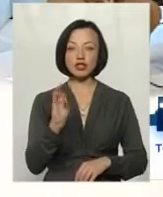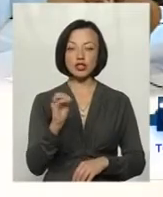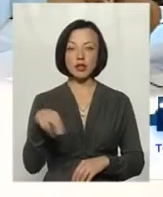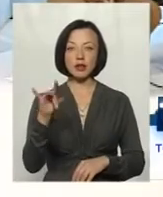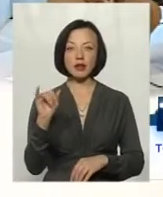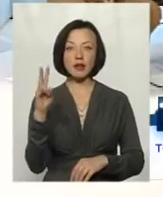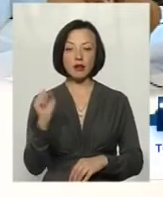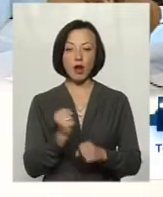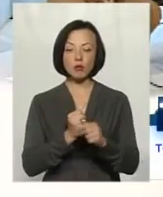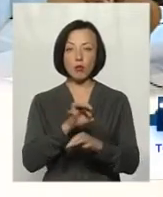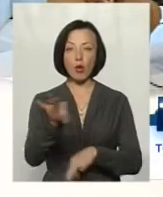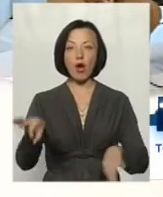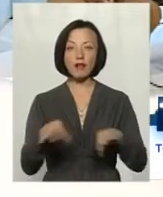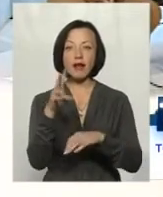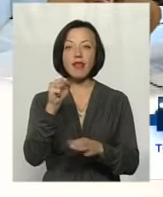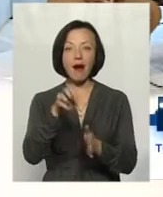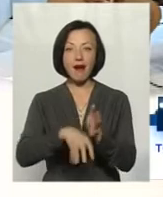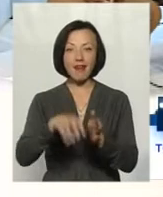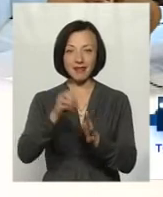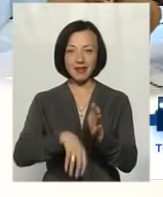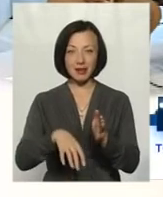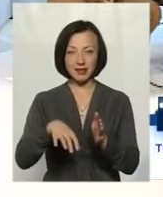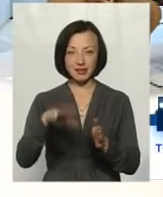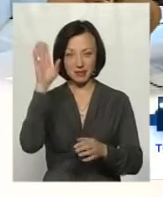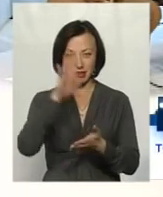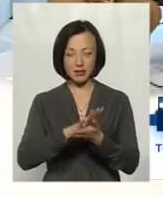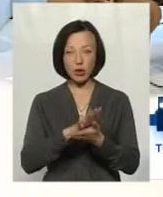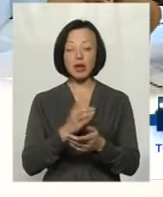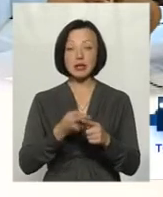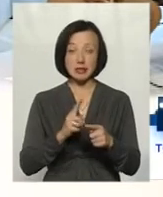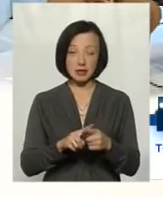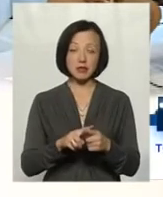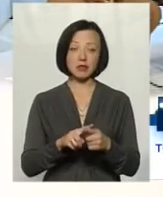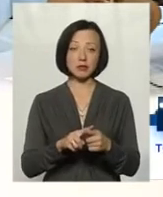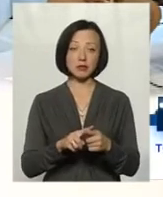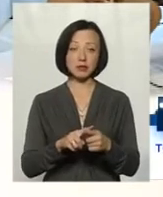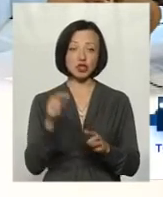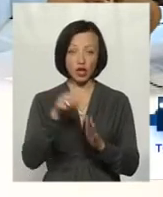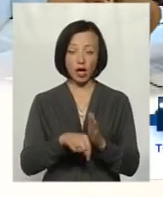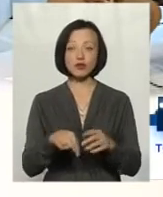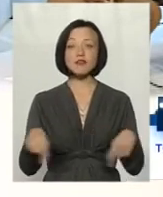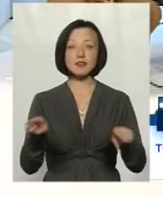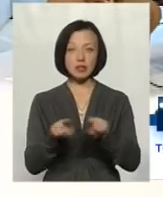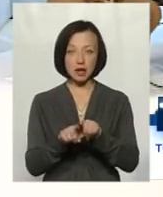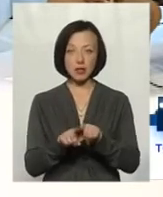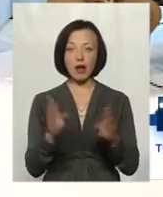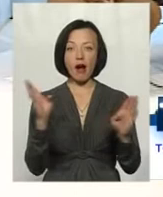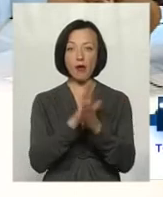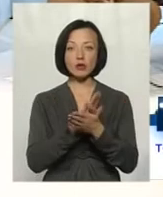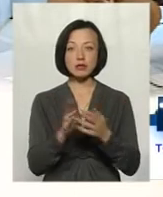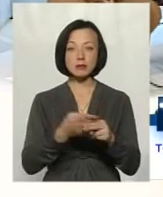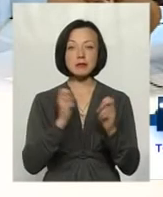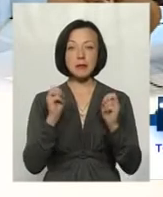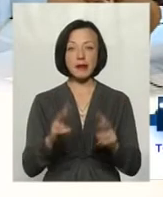комплексні проєкти на водовідведення. Це дає змогу говорити про те, що все-таки екологічна безпека